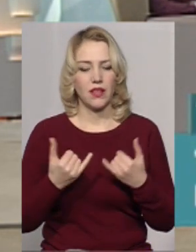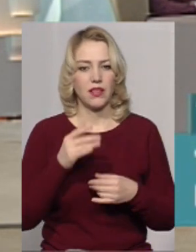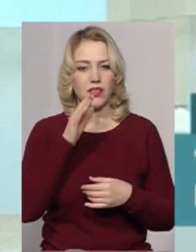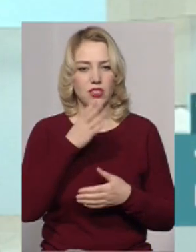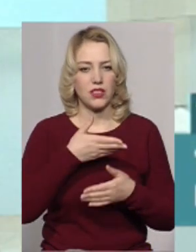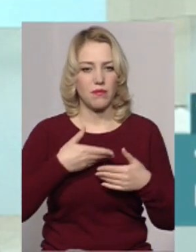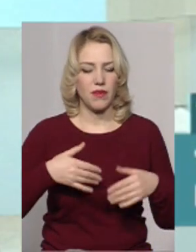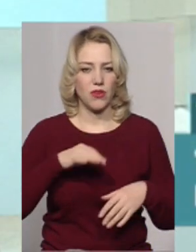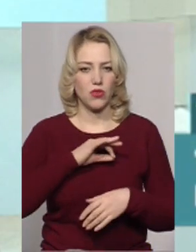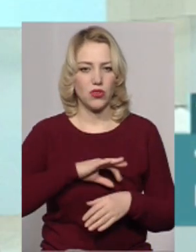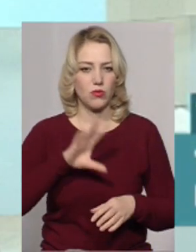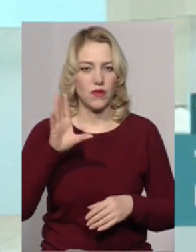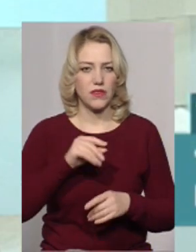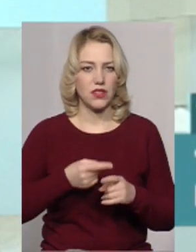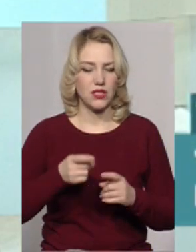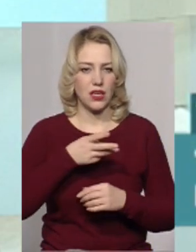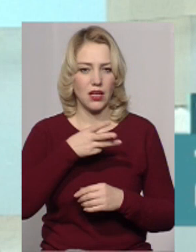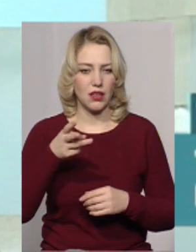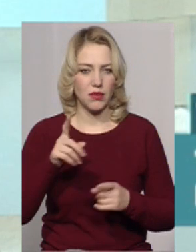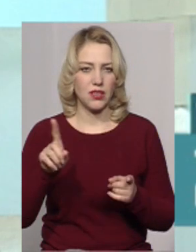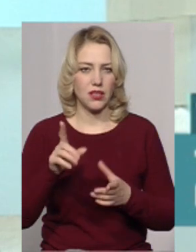використовуємо практично всі ті камери,